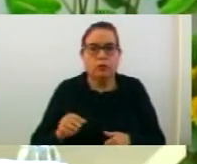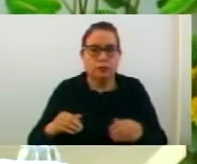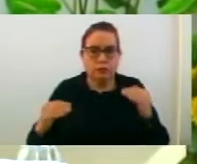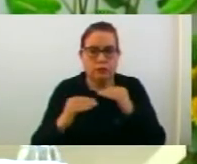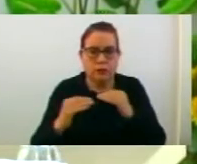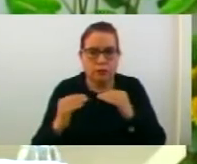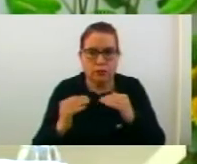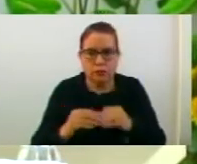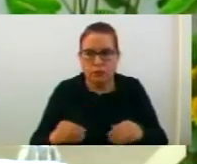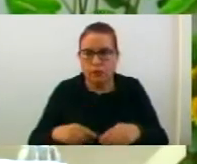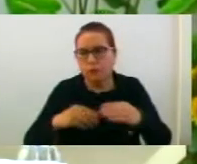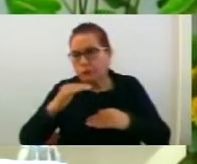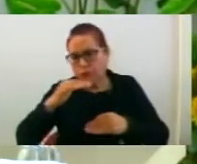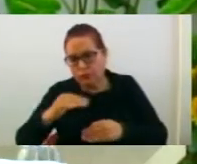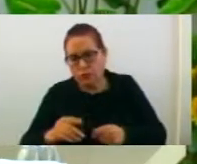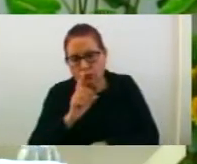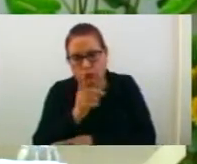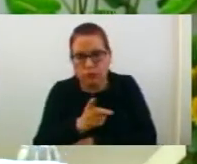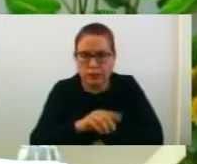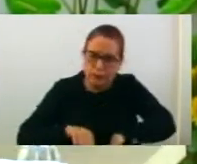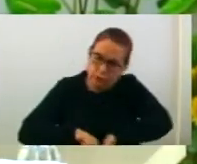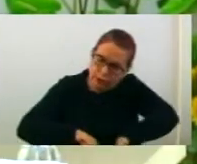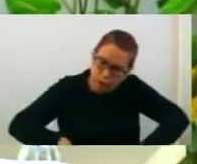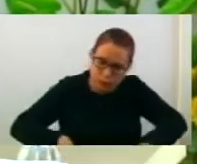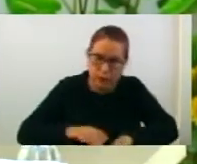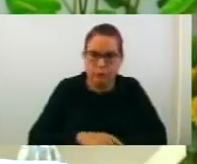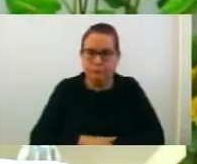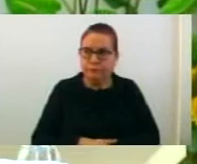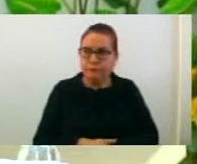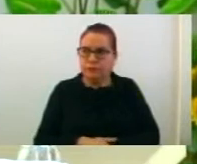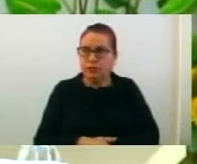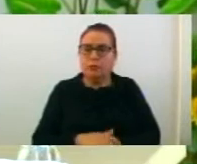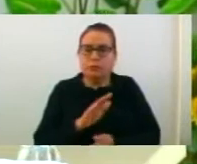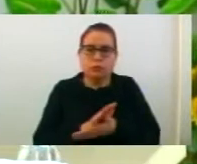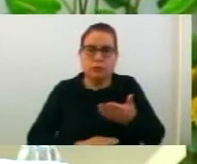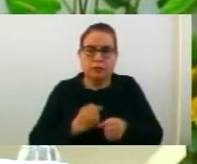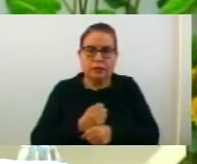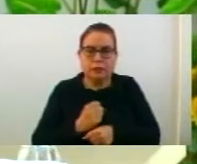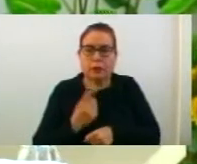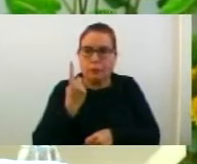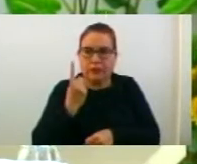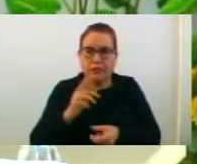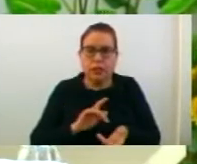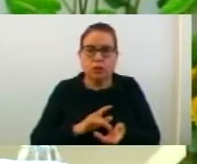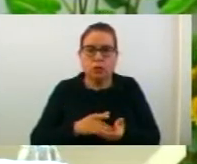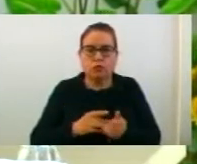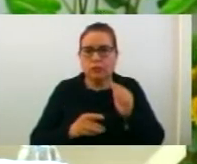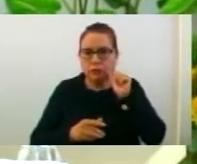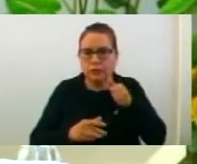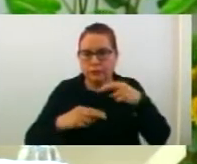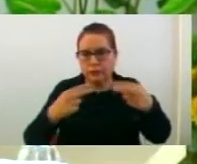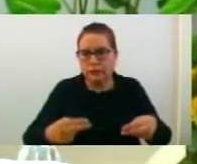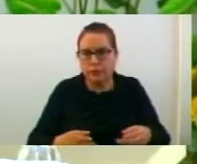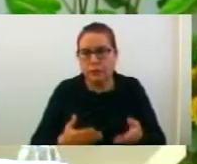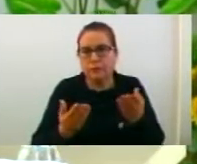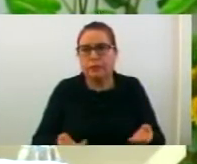односно делованих да е отделно по сека точка от дневна третка. Преминувам на работа по първата точка от дневна третка. Предлог